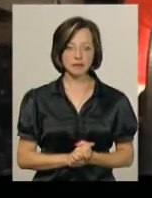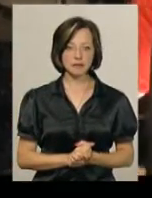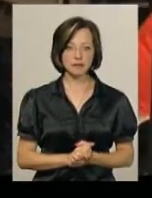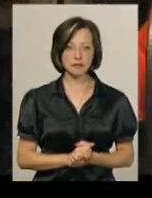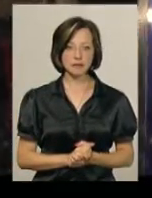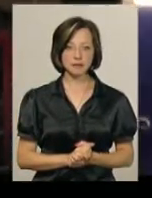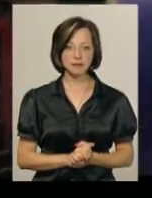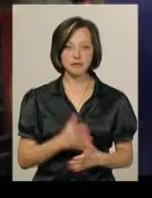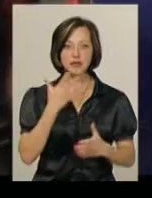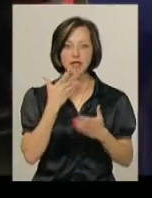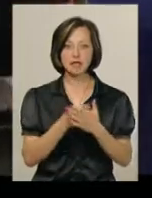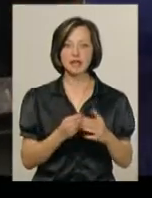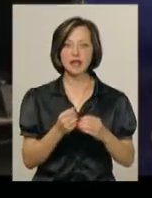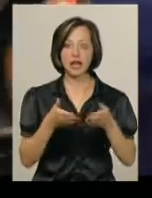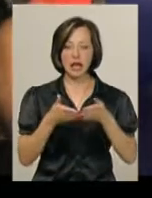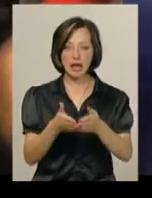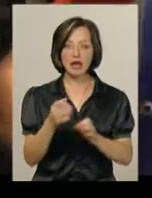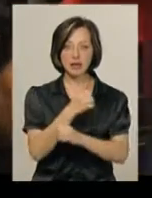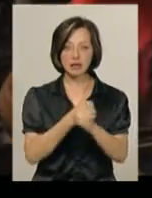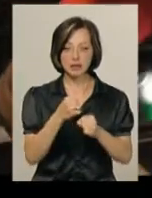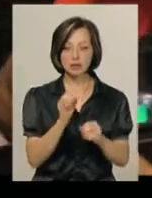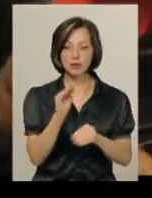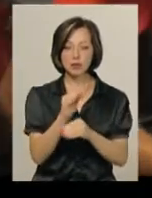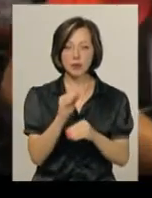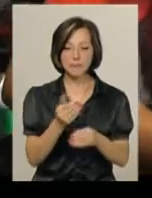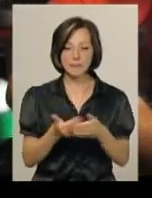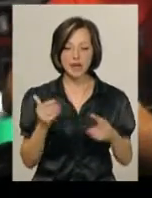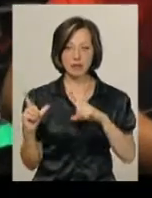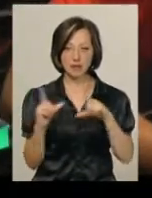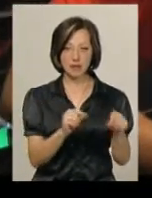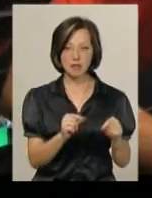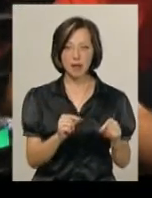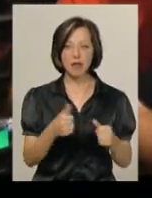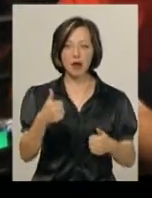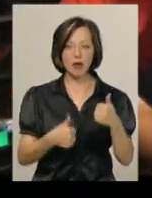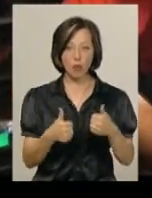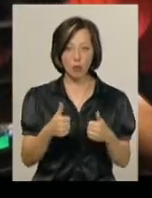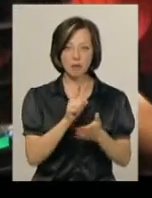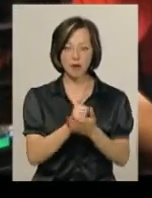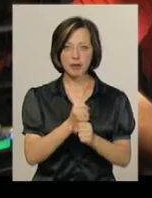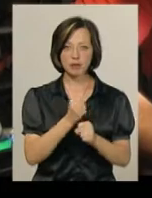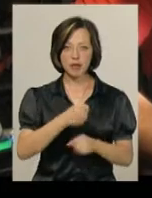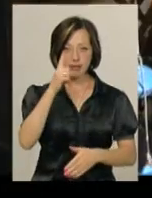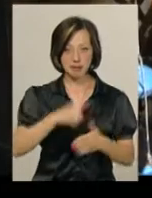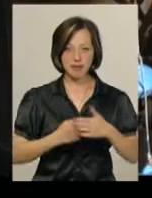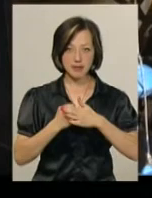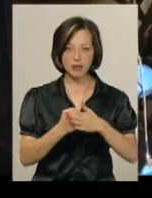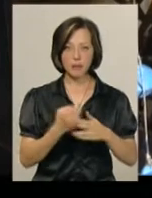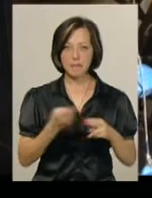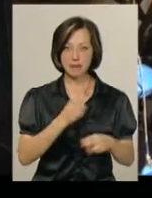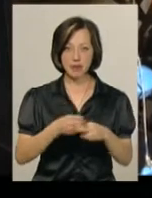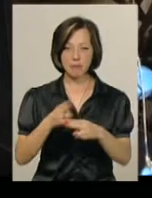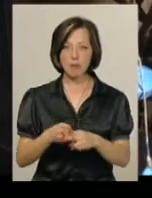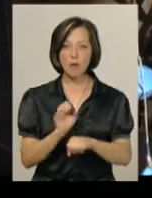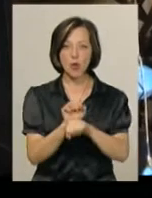Свій глісер майстер спорту Олександр Остапов допрацьовує перед виїздом. На перегонах машина має працювати надійно і безперебійно, бо